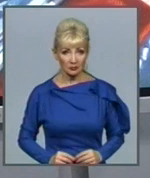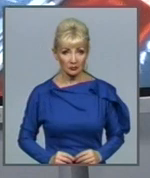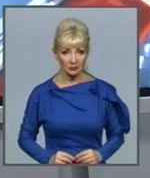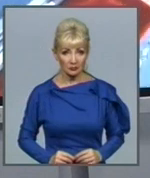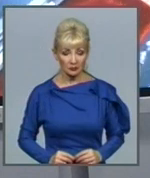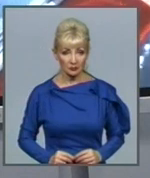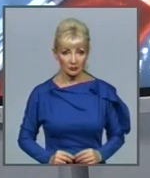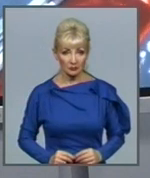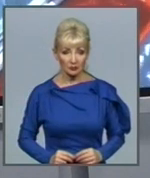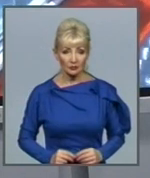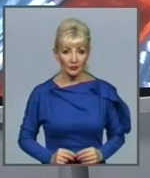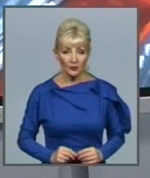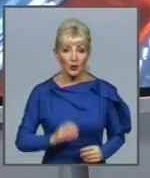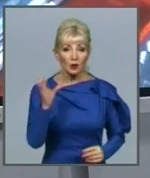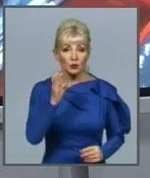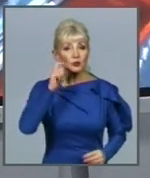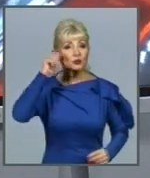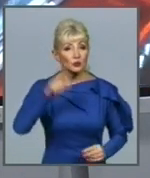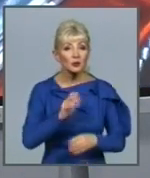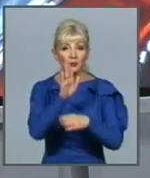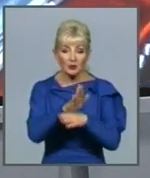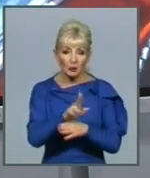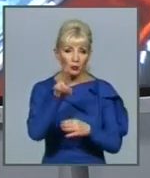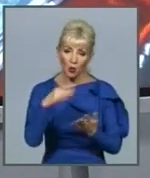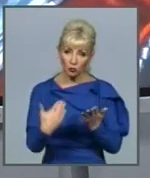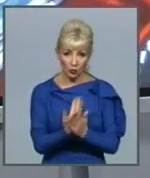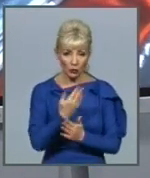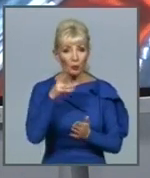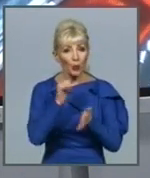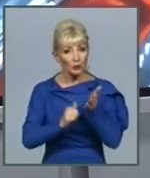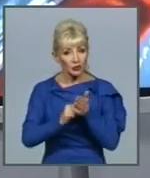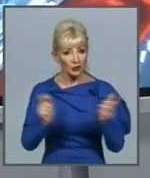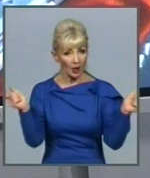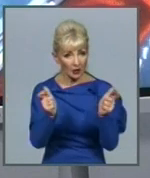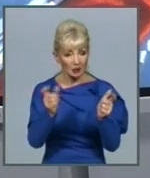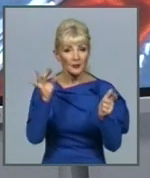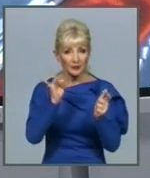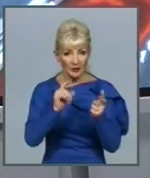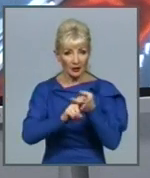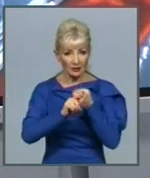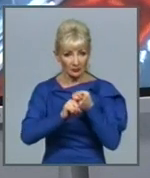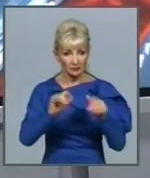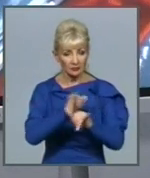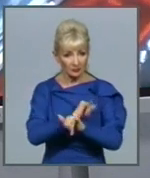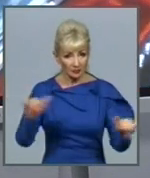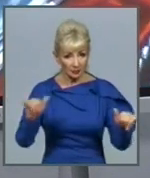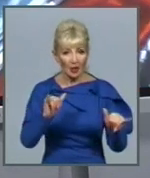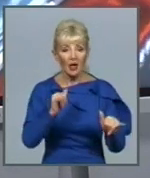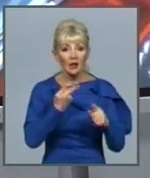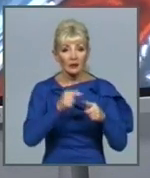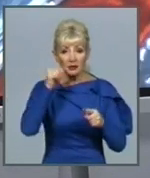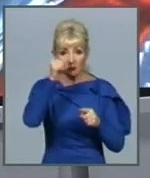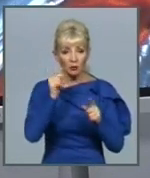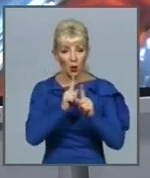Субсидії в Україні призначатимуть по-новому. У зв'язку з карантином і епідеміологічним зонуванням цьогоріч заявилися особливості нарахування цієї